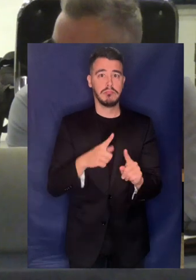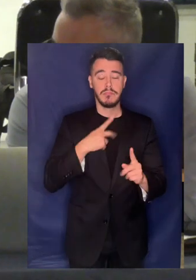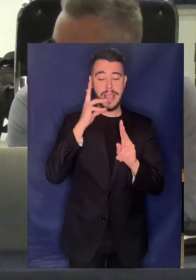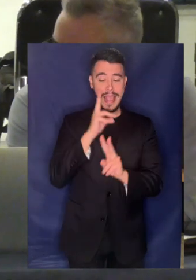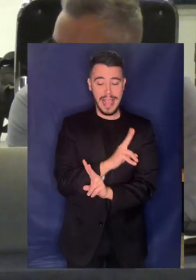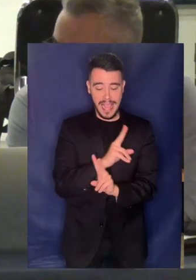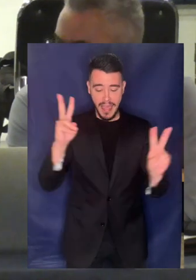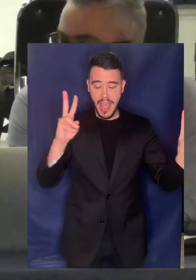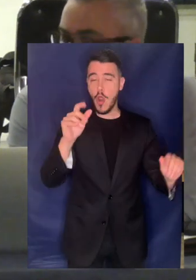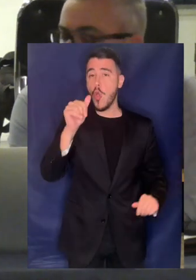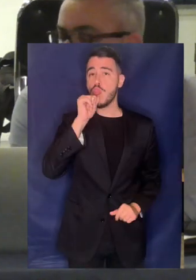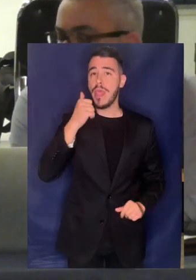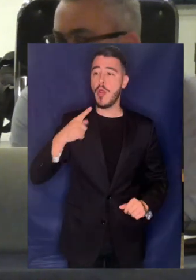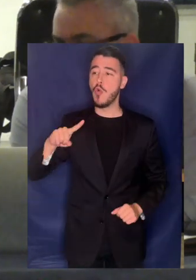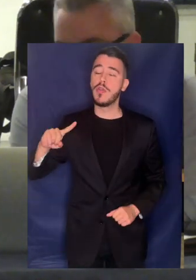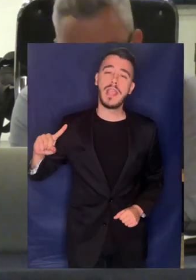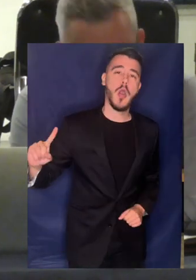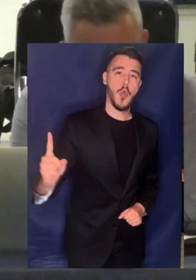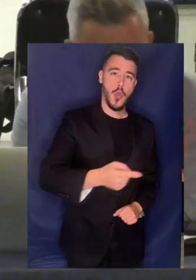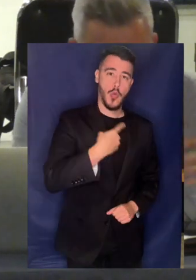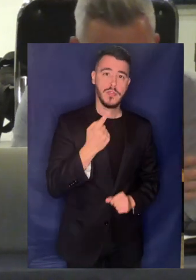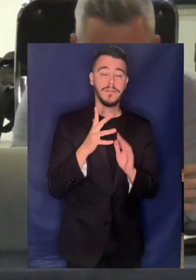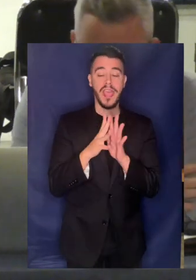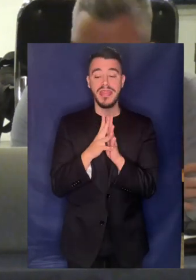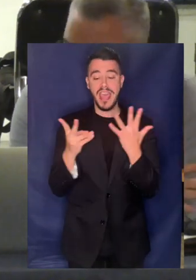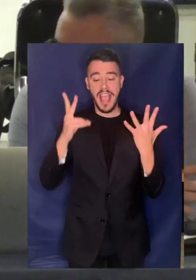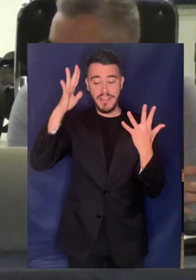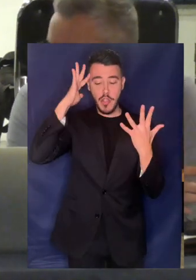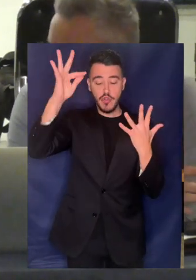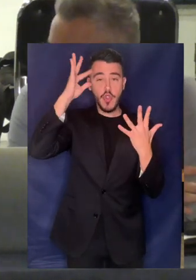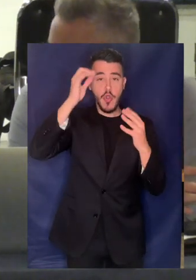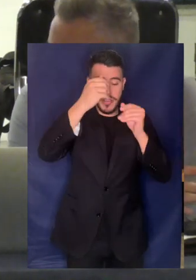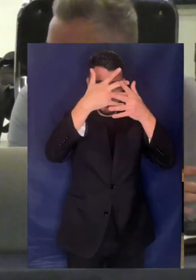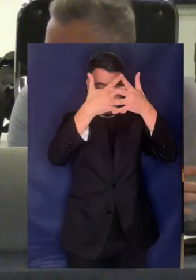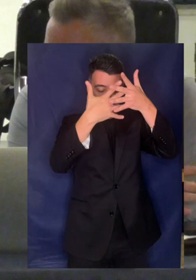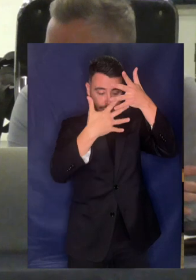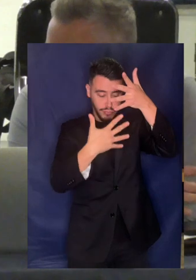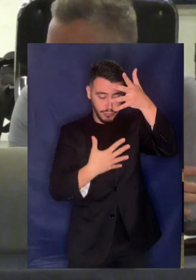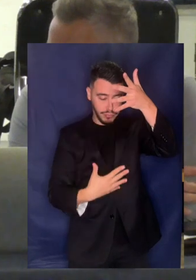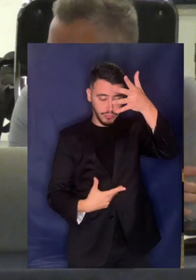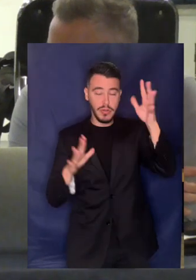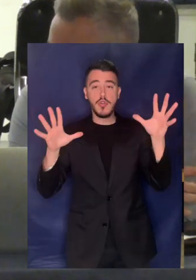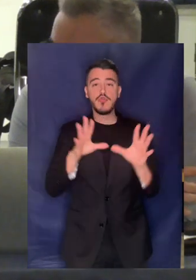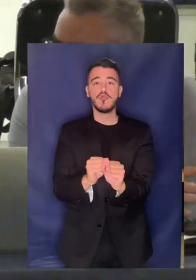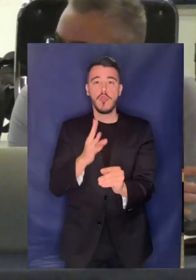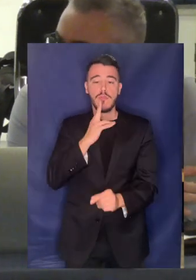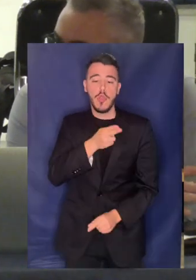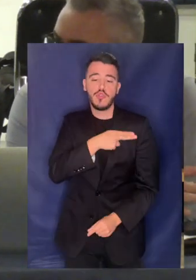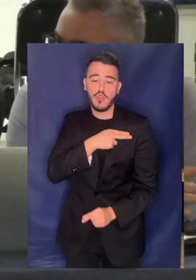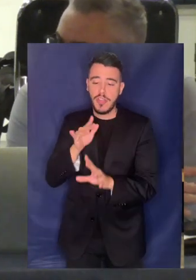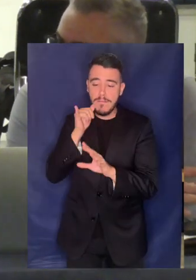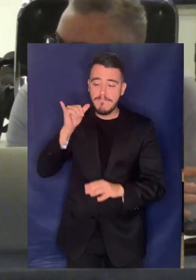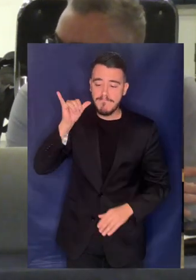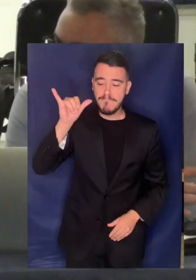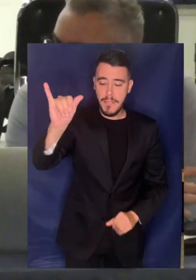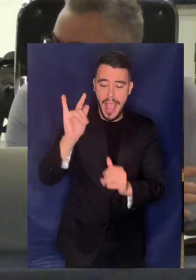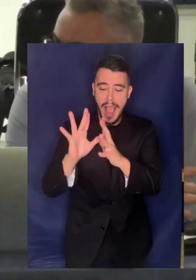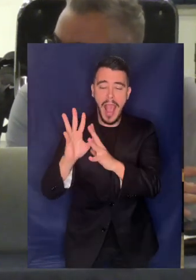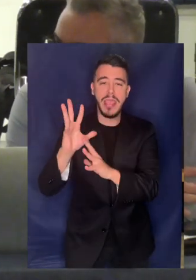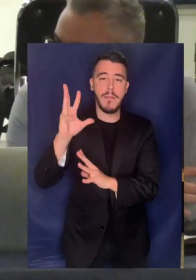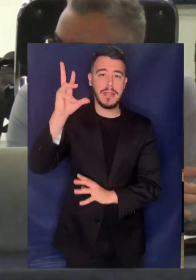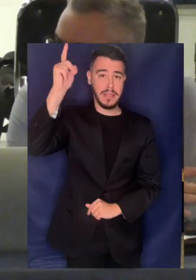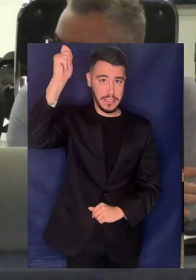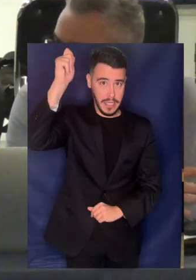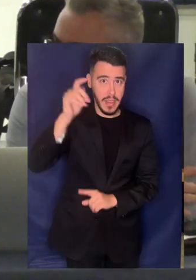νερό για όλους Στους 17 στόχους βιώσιμης ανάπτυξης που έχει εξεργαστεί και εγκρίθηκε